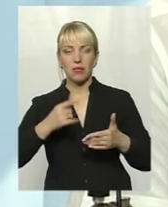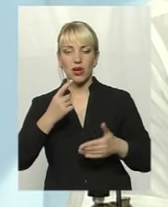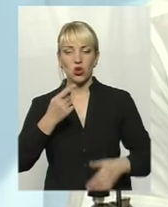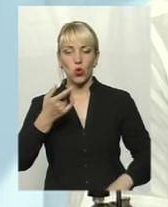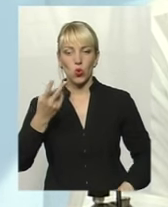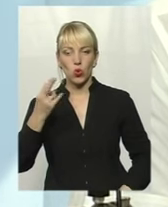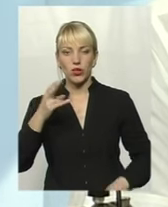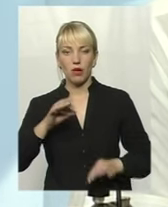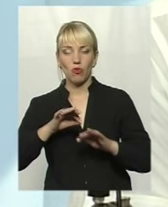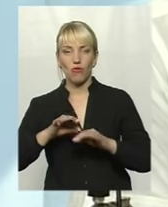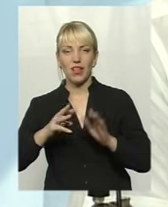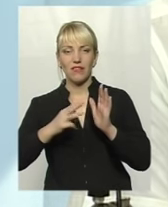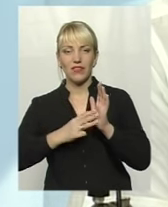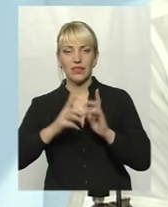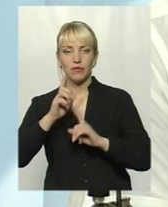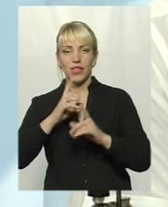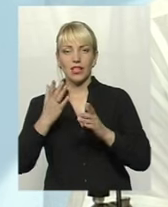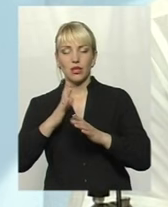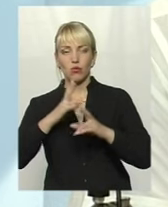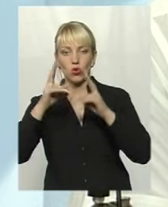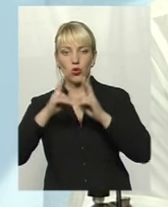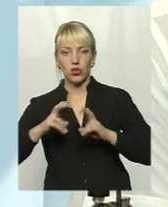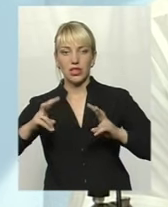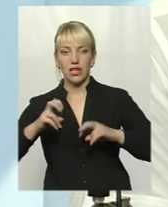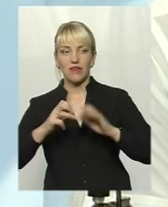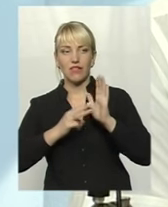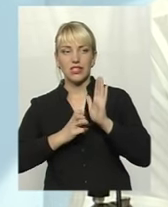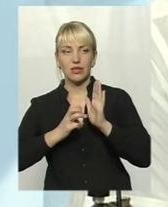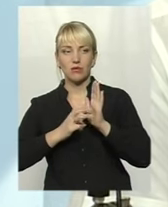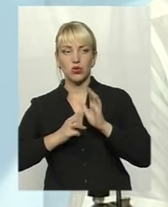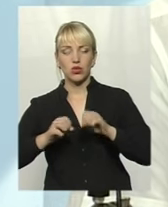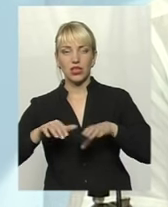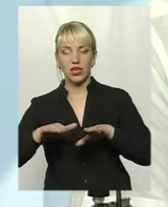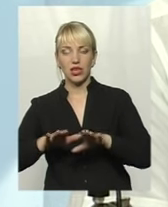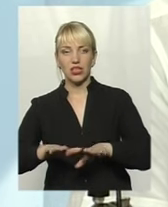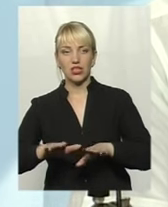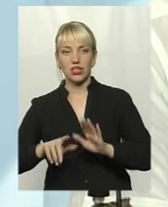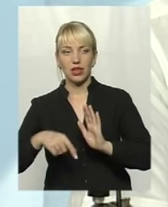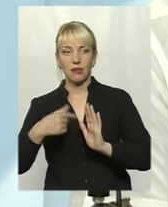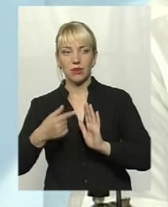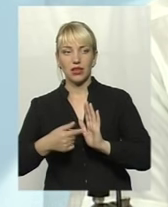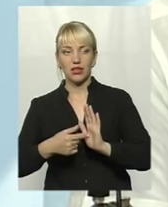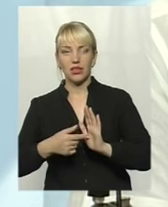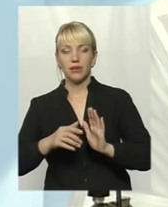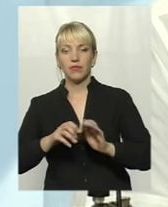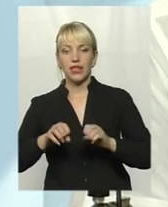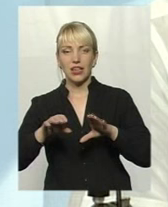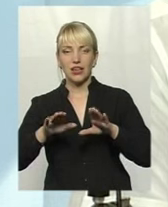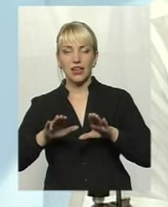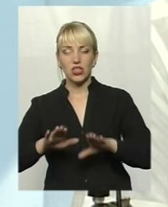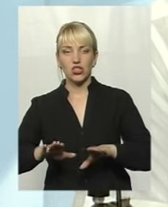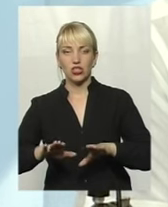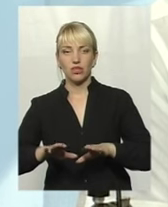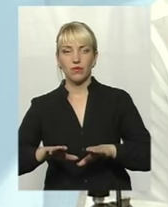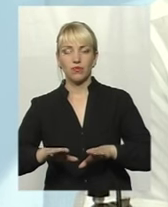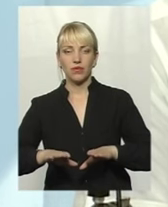провели 8 сесій, на які було розглянуто майже 800 рішень. Питань. Питань. Ні, іменно самих рішень було. Ухвалили